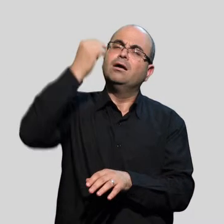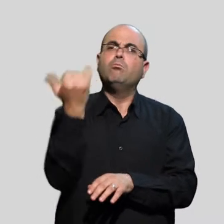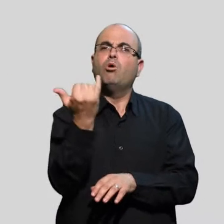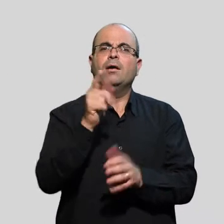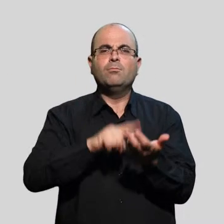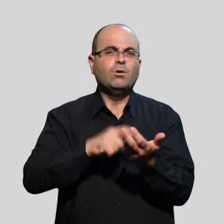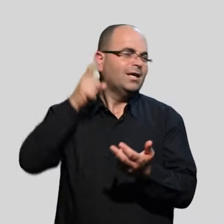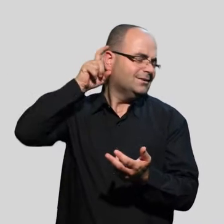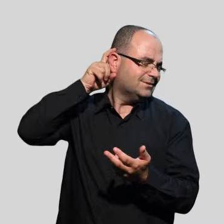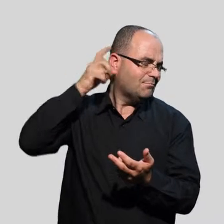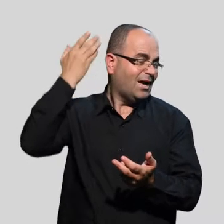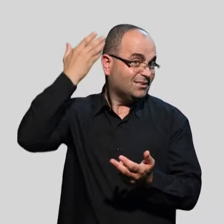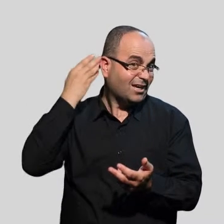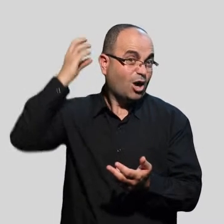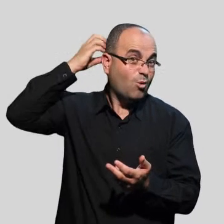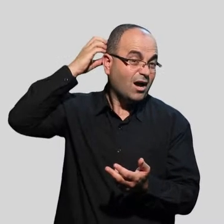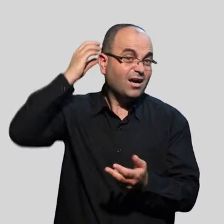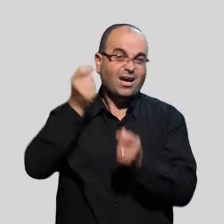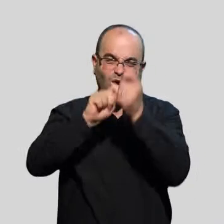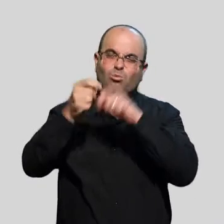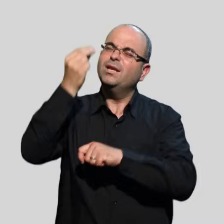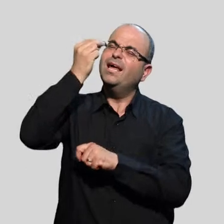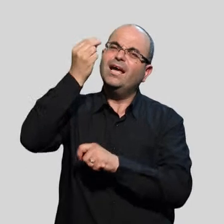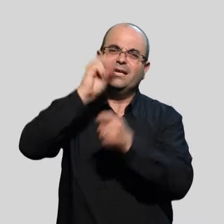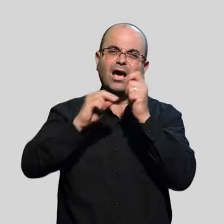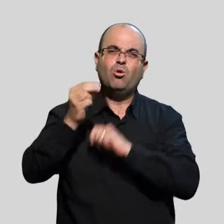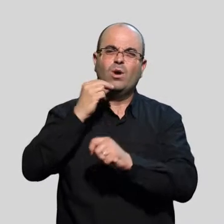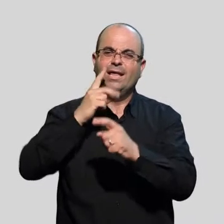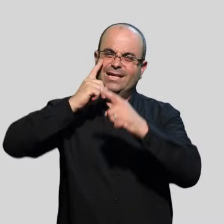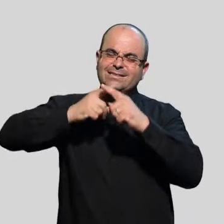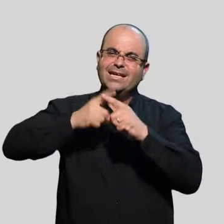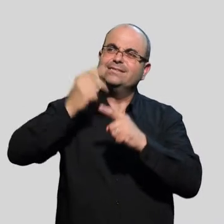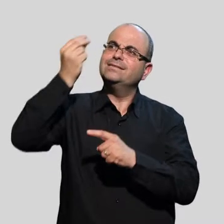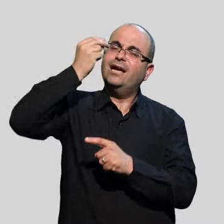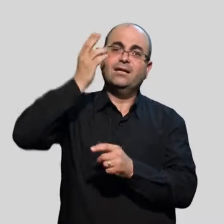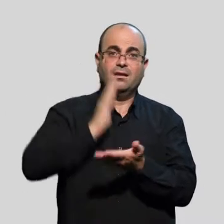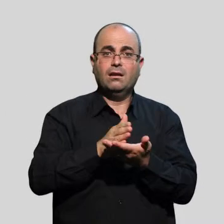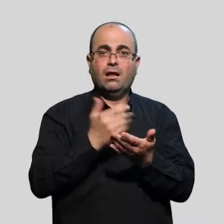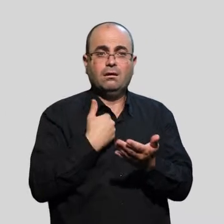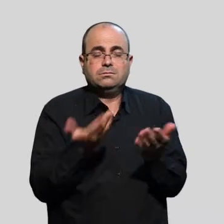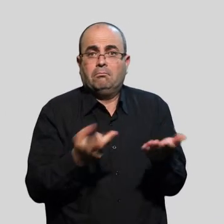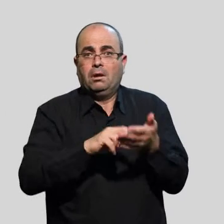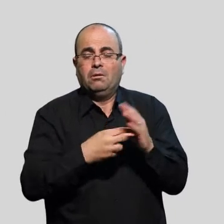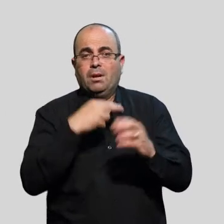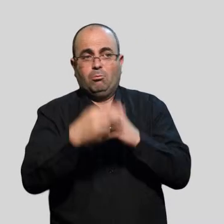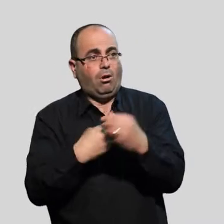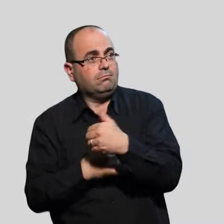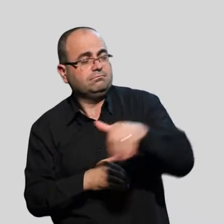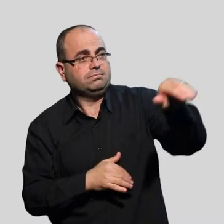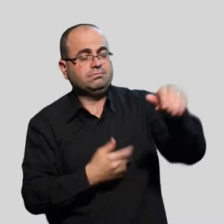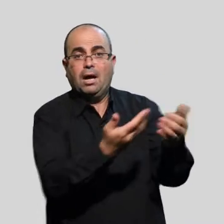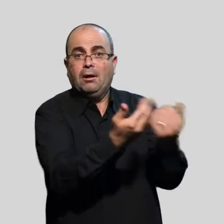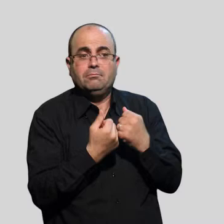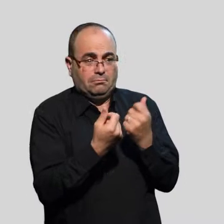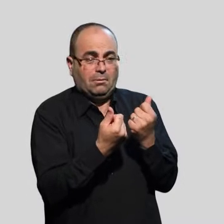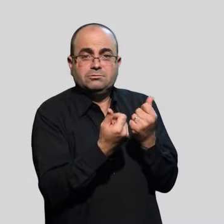عدم توفرها مثل أدوية ضغط العين والسماعات والقواقع أو عمليات زراعة القرانية أو العيون الزجاجية فإن ذوي